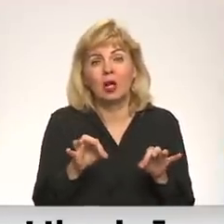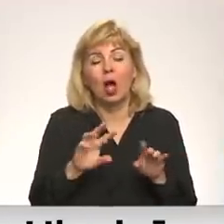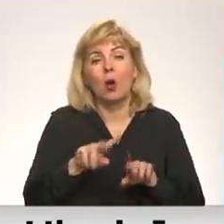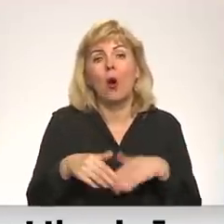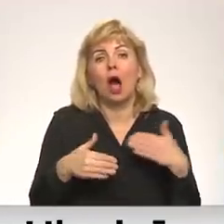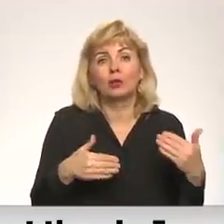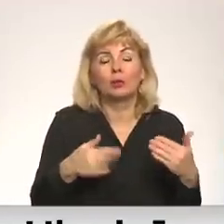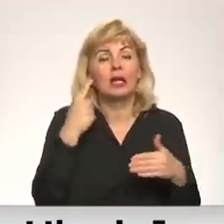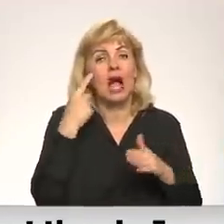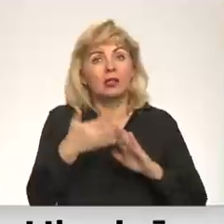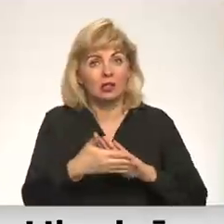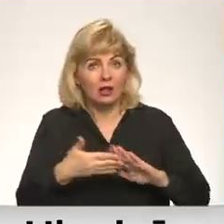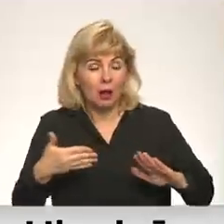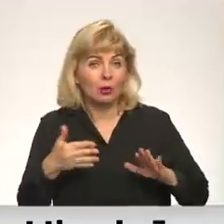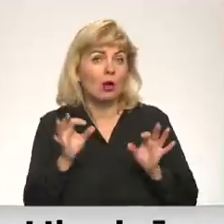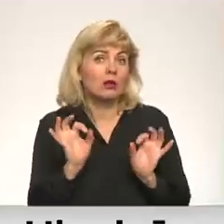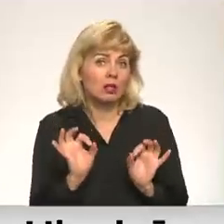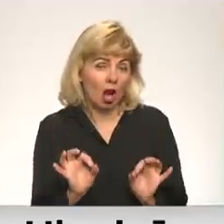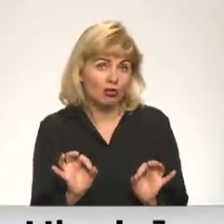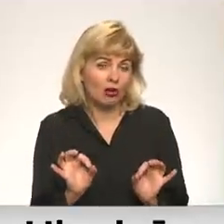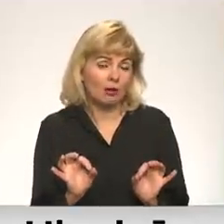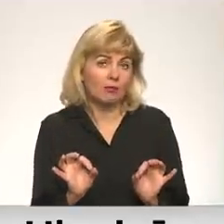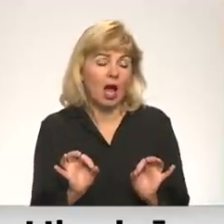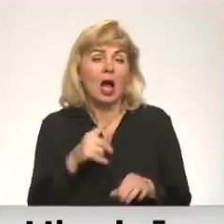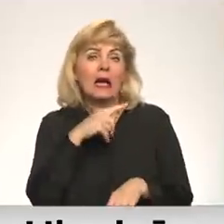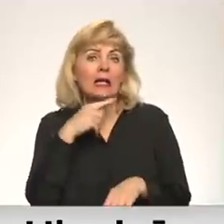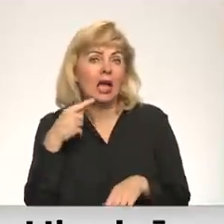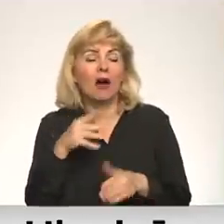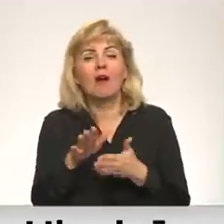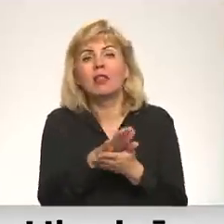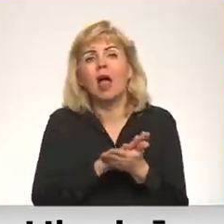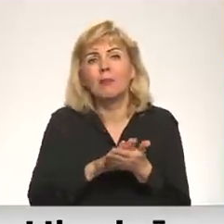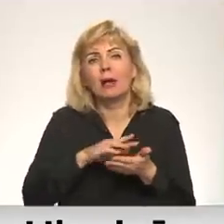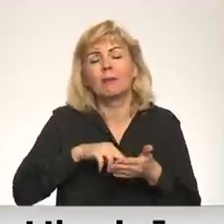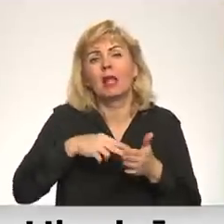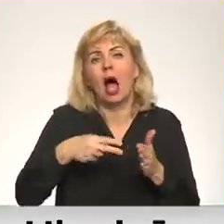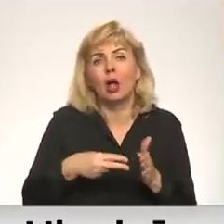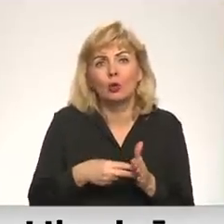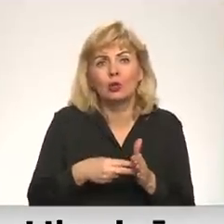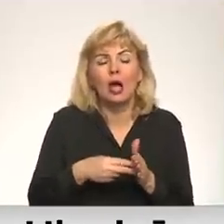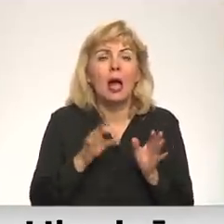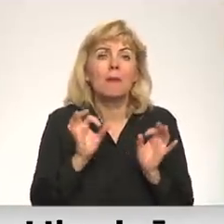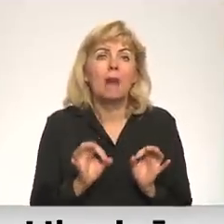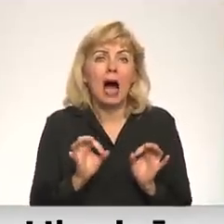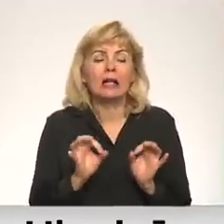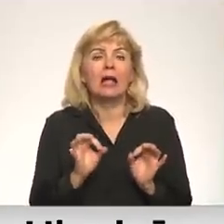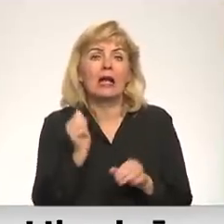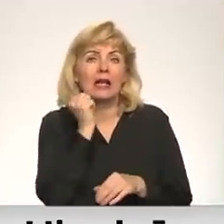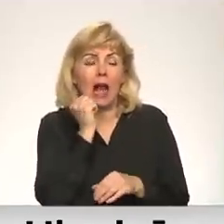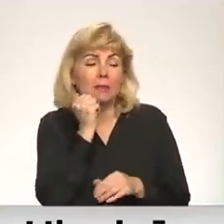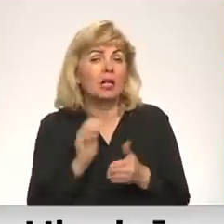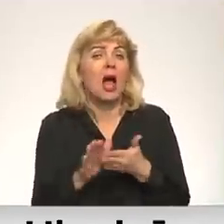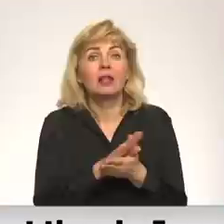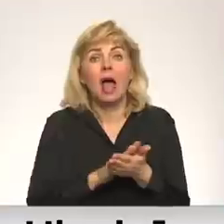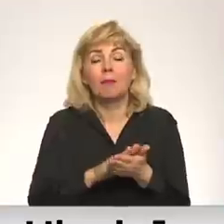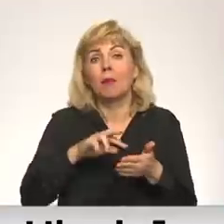puses ir jāsaprot, ka tiešām Krievija nebija plānojusi, vai patiesāk būtu teikt Kremlis, nebija